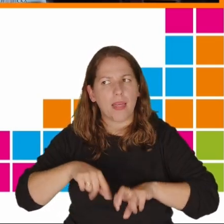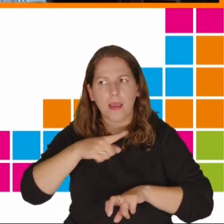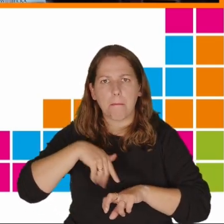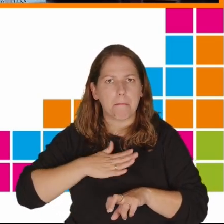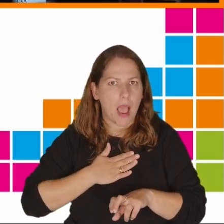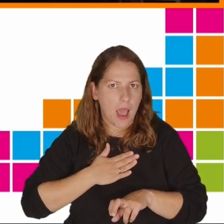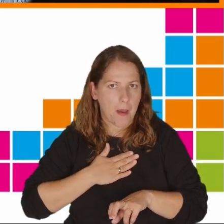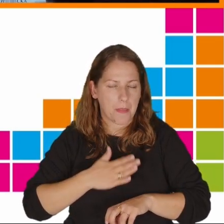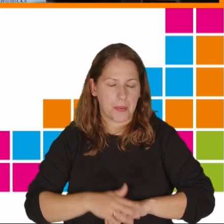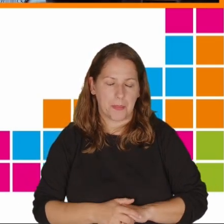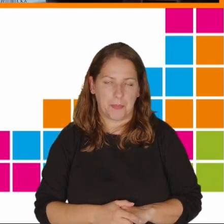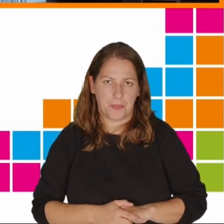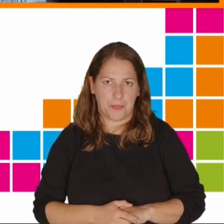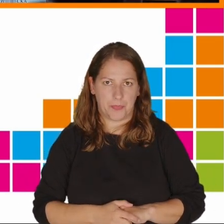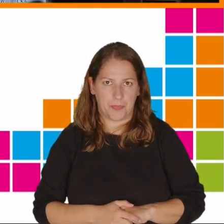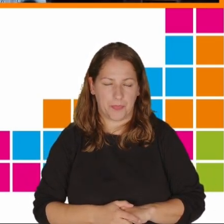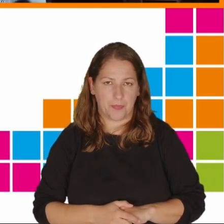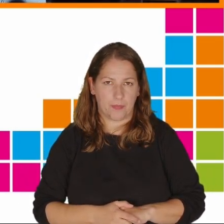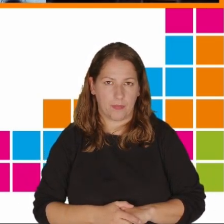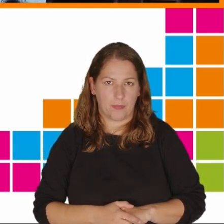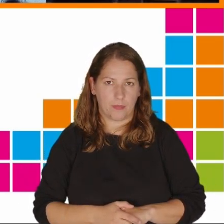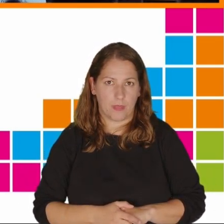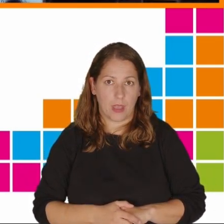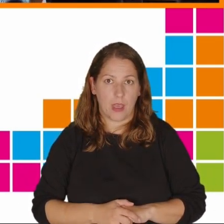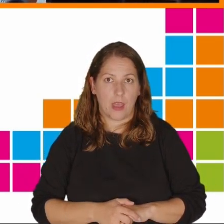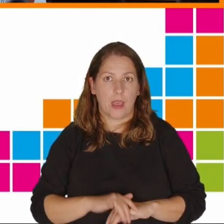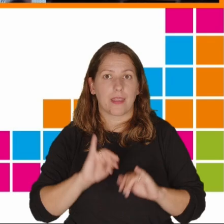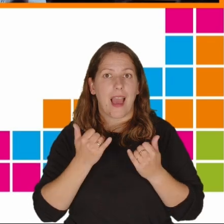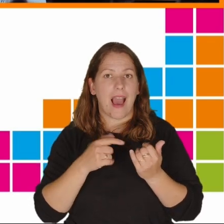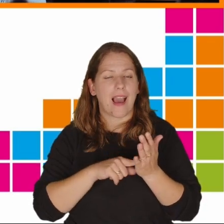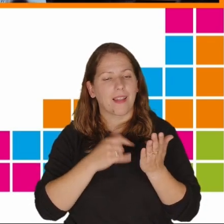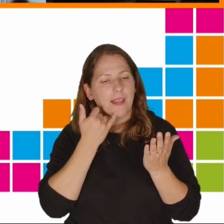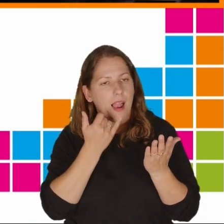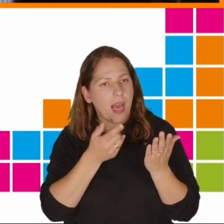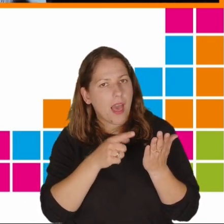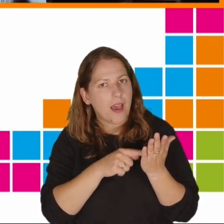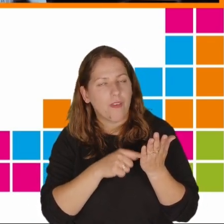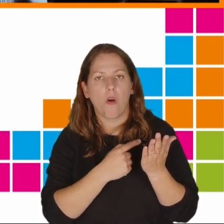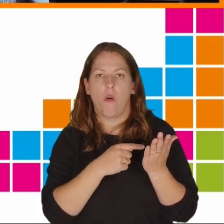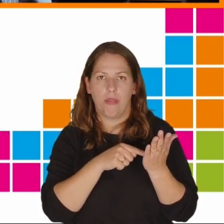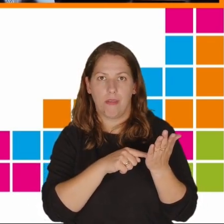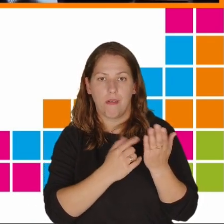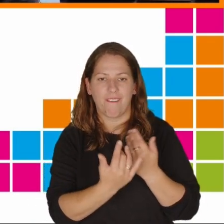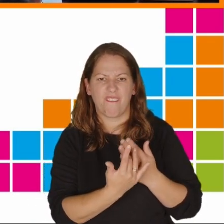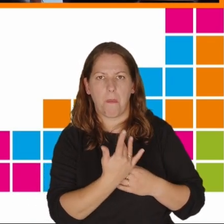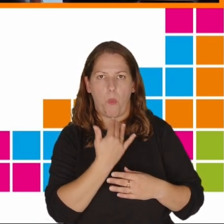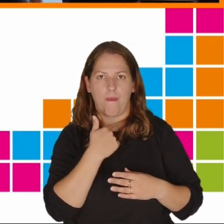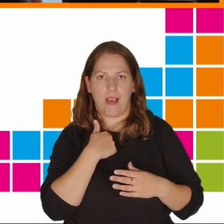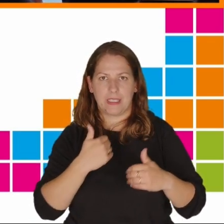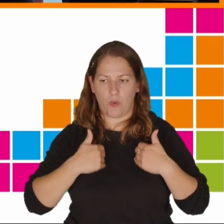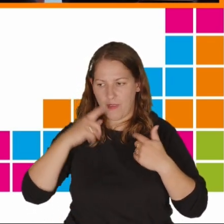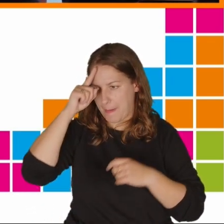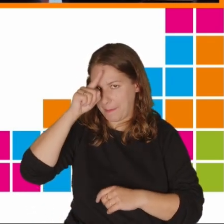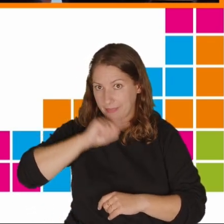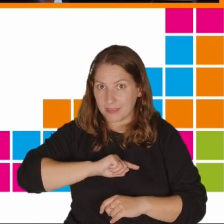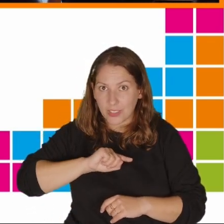jak ekran i czas ekranowy wpływa na zdrowie